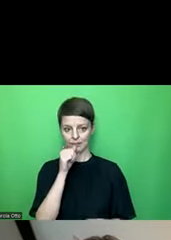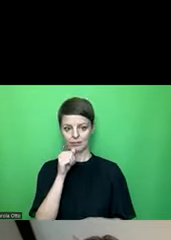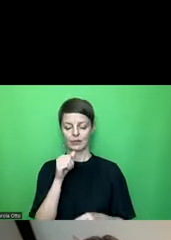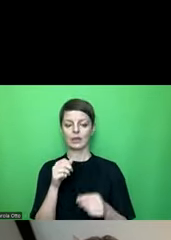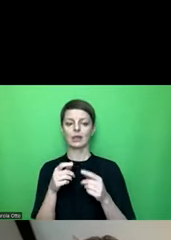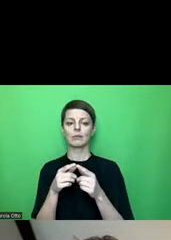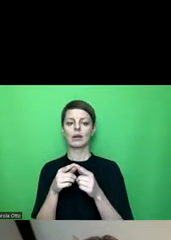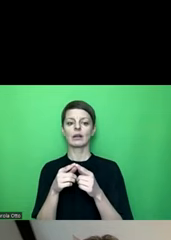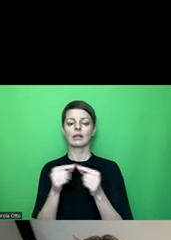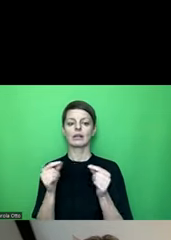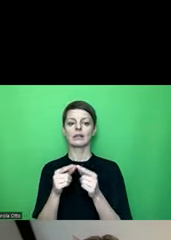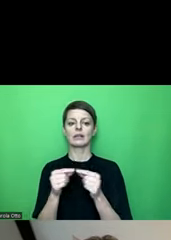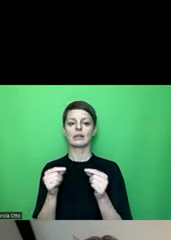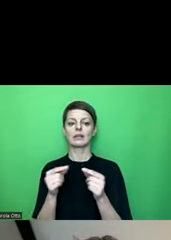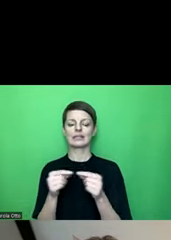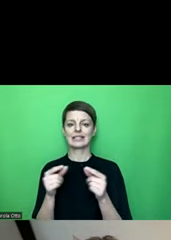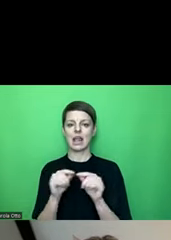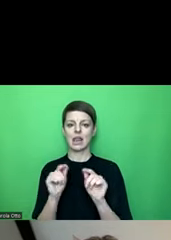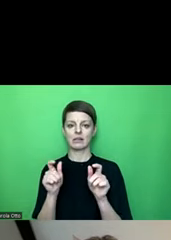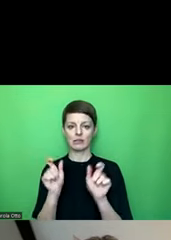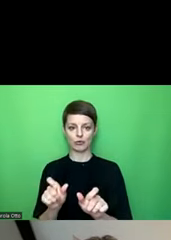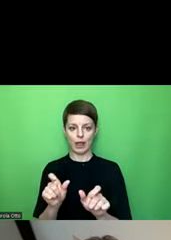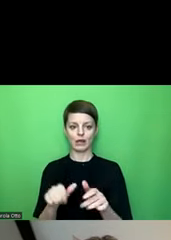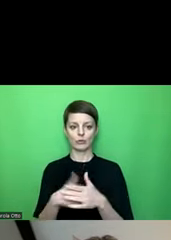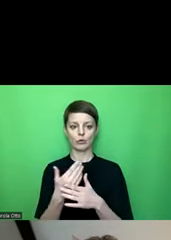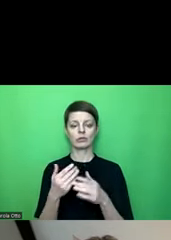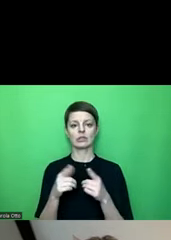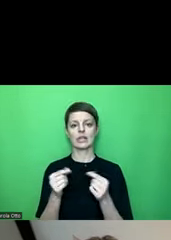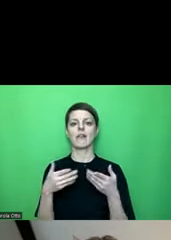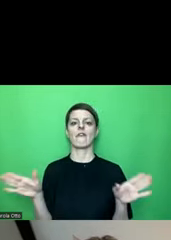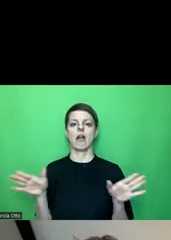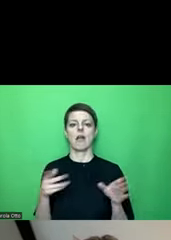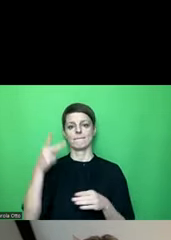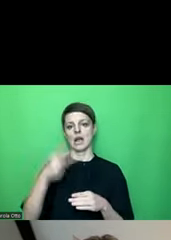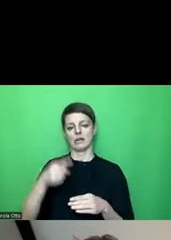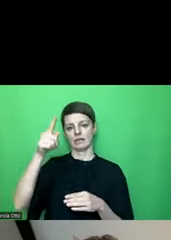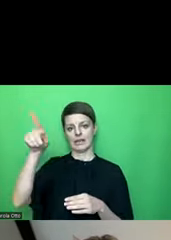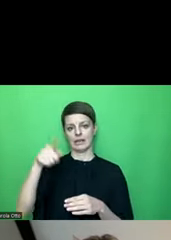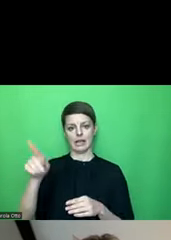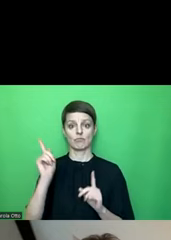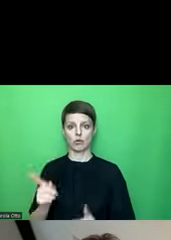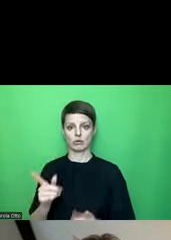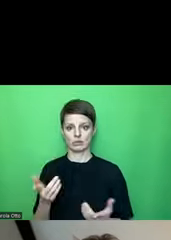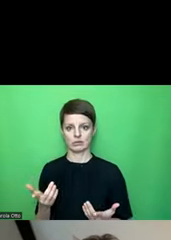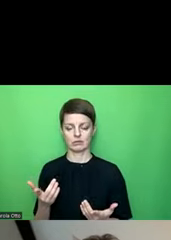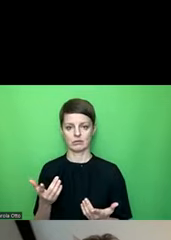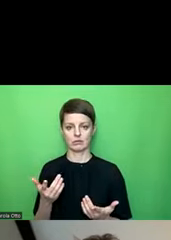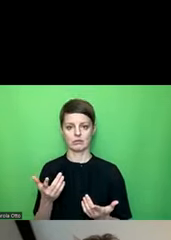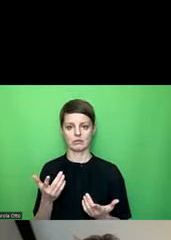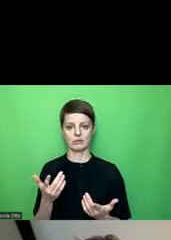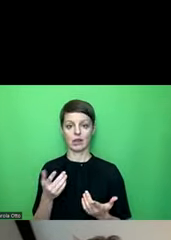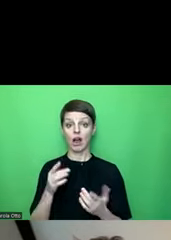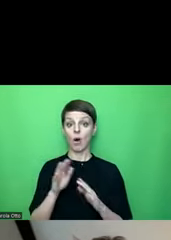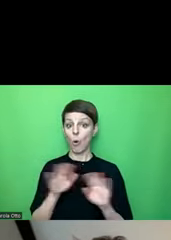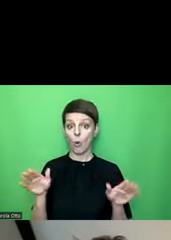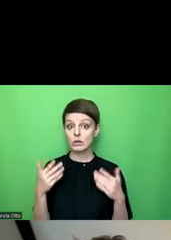zugelassen wird und entsperrte Zellen auswählen auch zugelassen wird. Diese zwei müssen unbedingt zugelassen werden, weil sonst